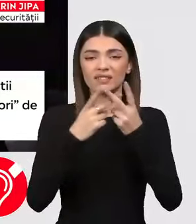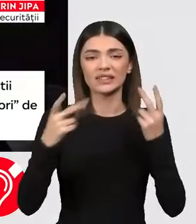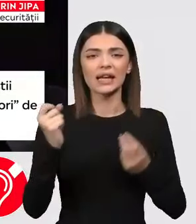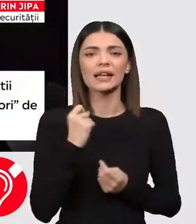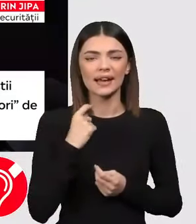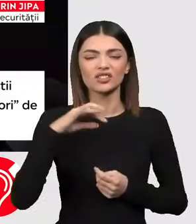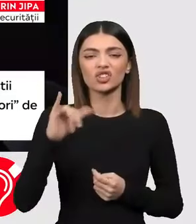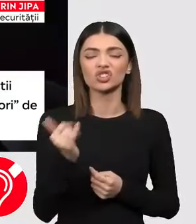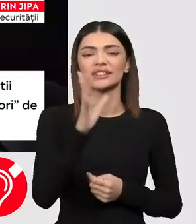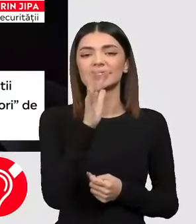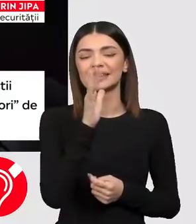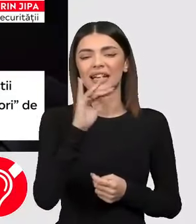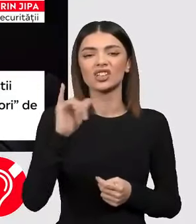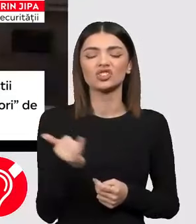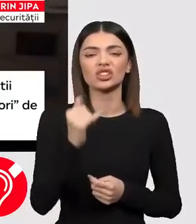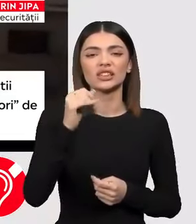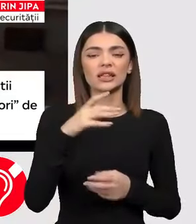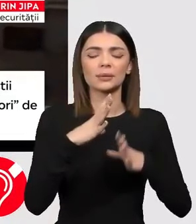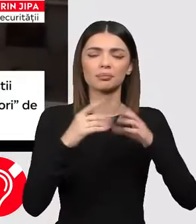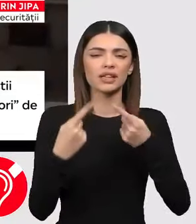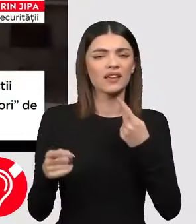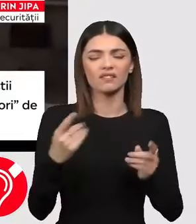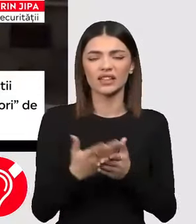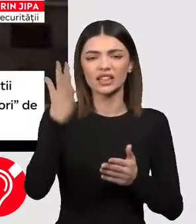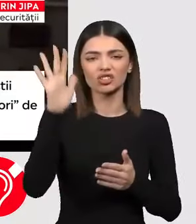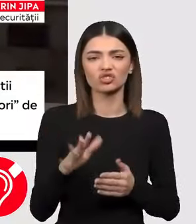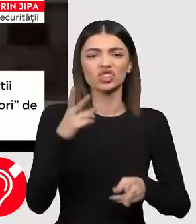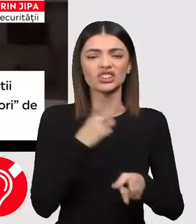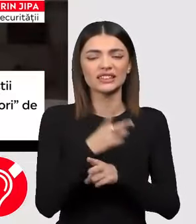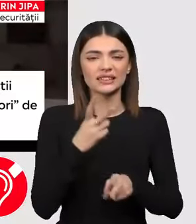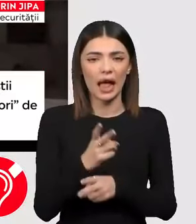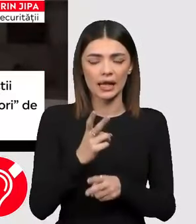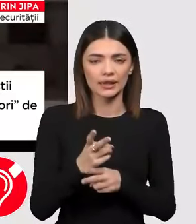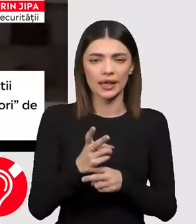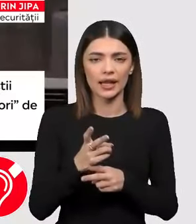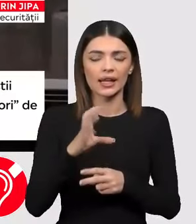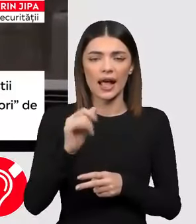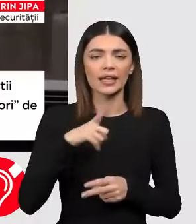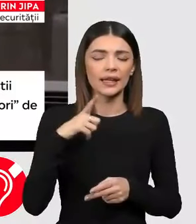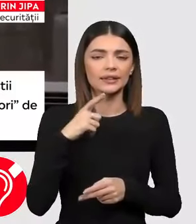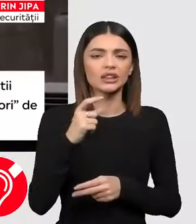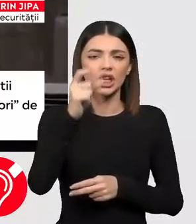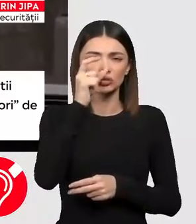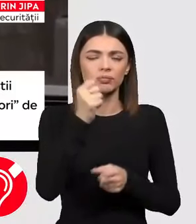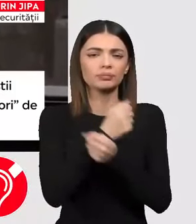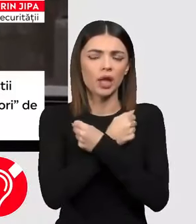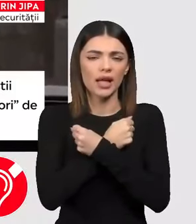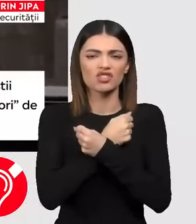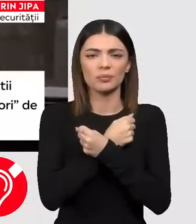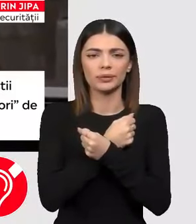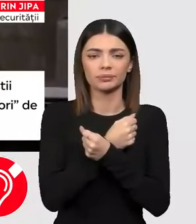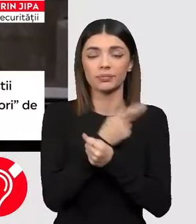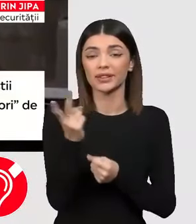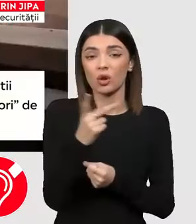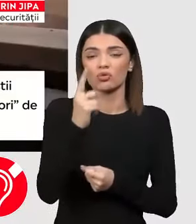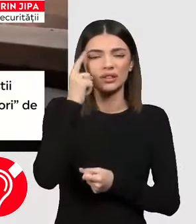Grecia, dar și în Israel, și în Sordania și alte cinci state arabe. Însă cei doi nu